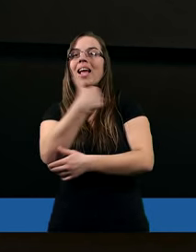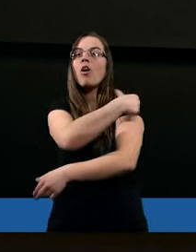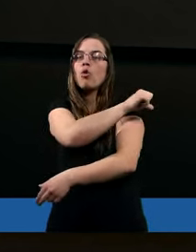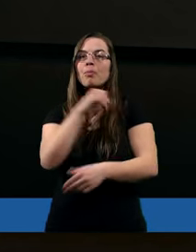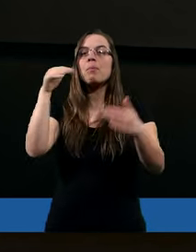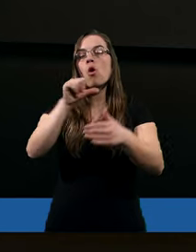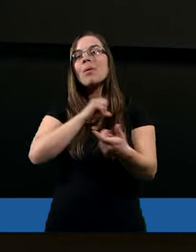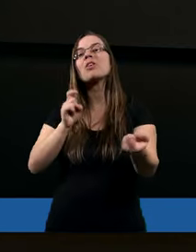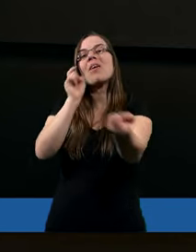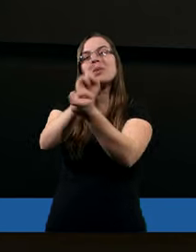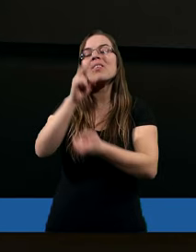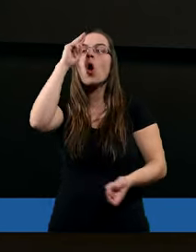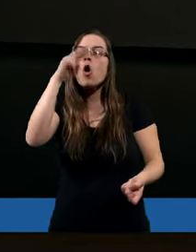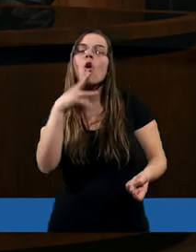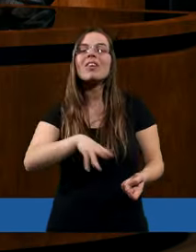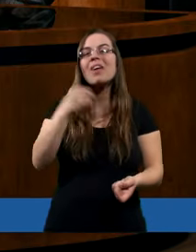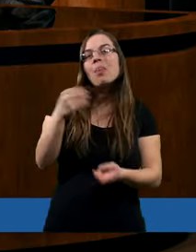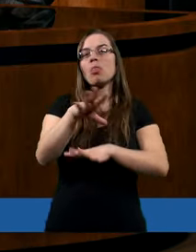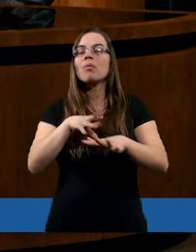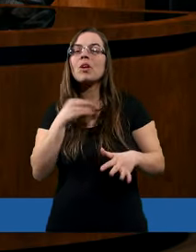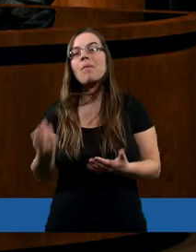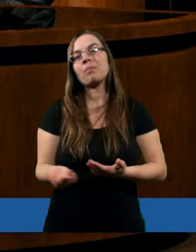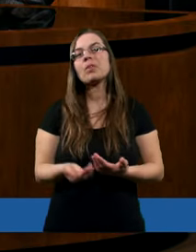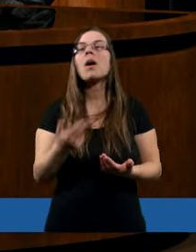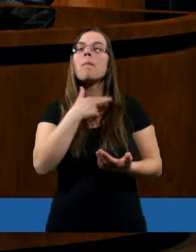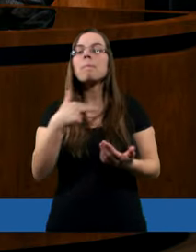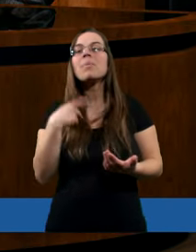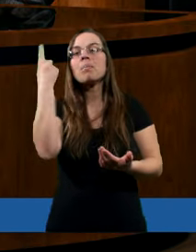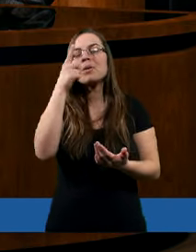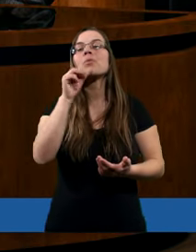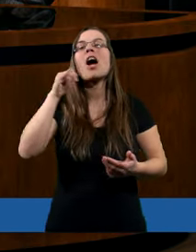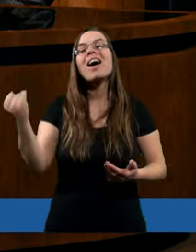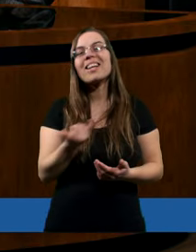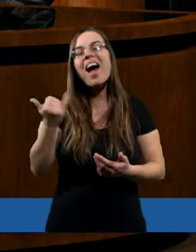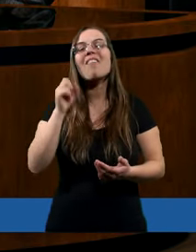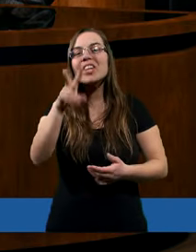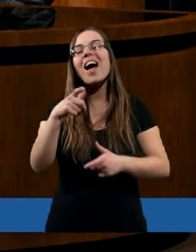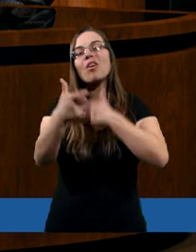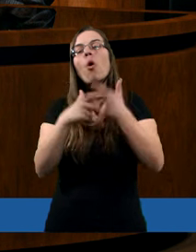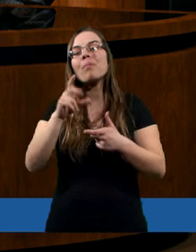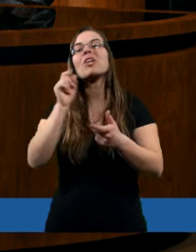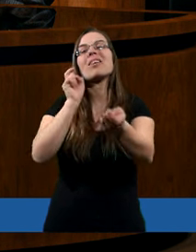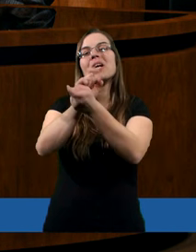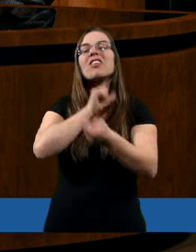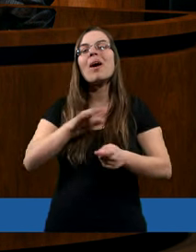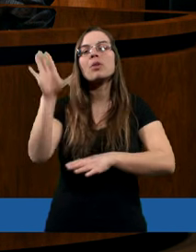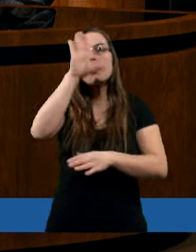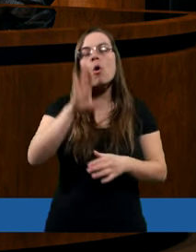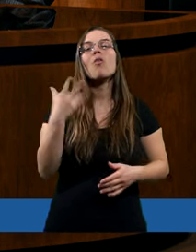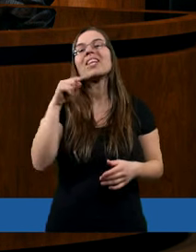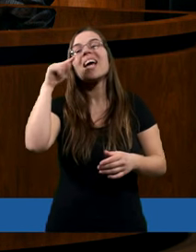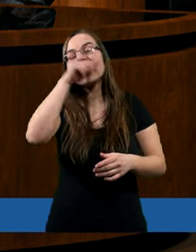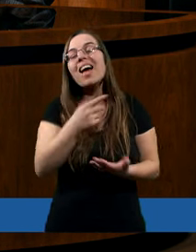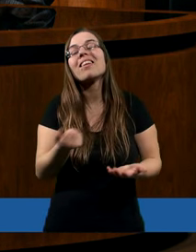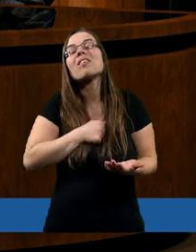przeciwstawić Duchowi Świętemu, jak Wam się wydaje? Myślę, że to robimy ciągle, niestety. I kiedy?